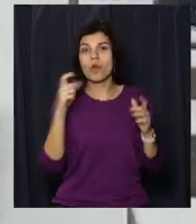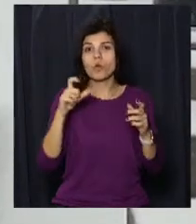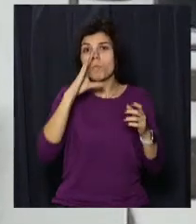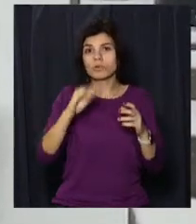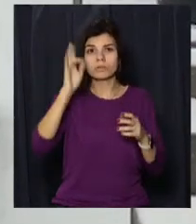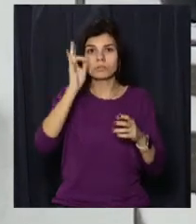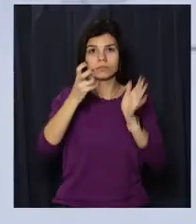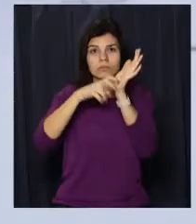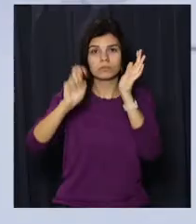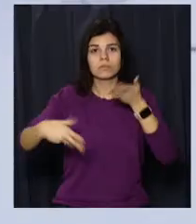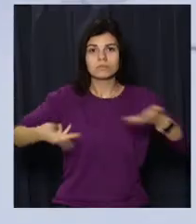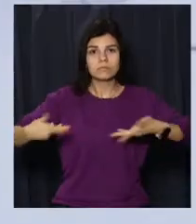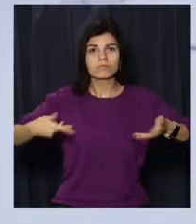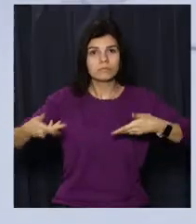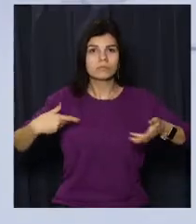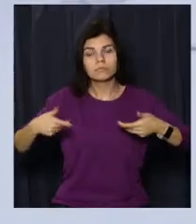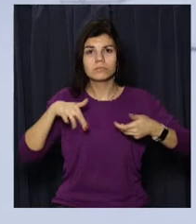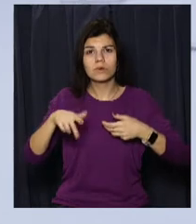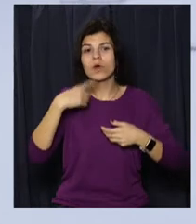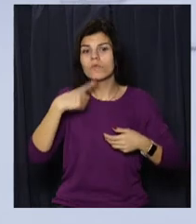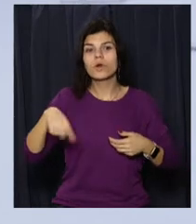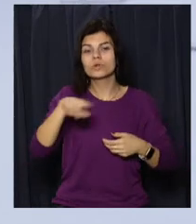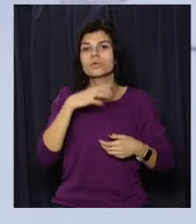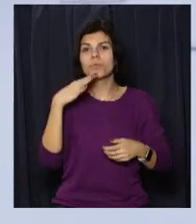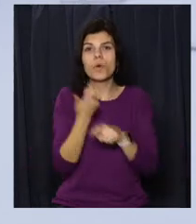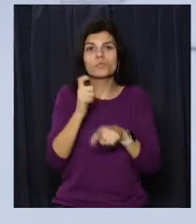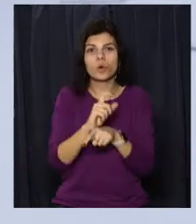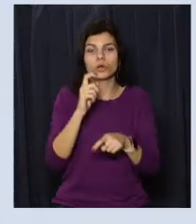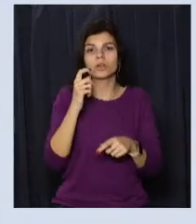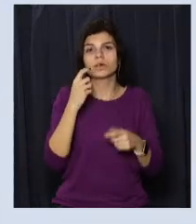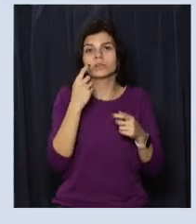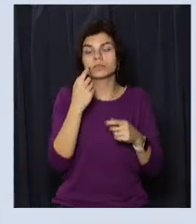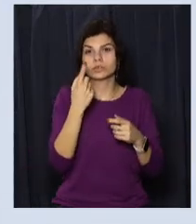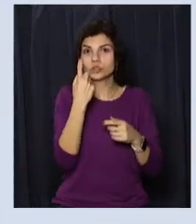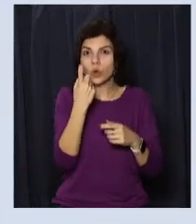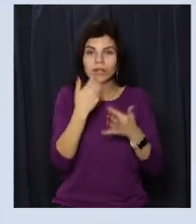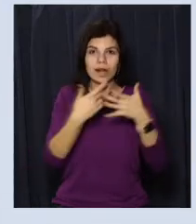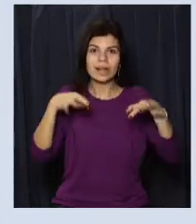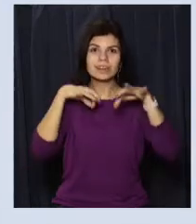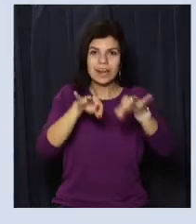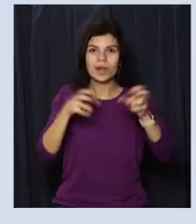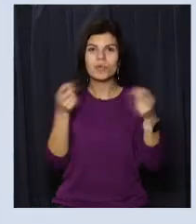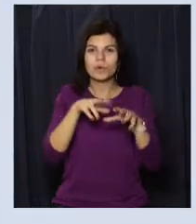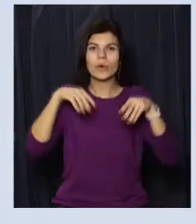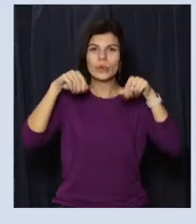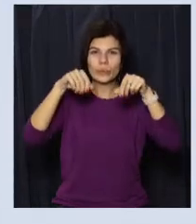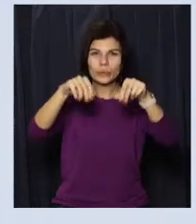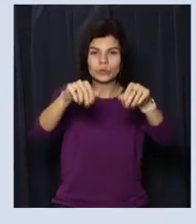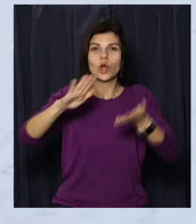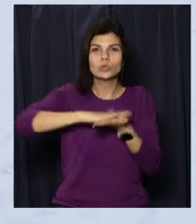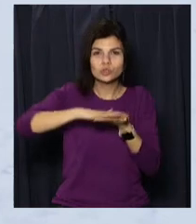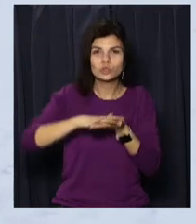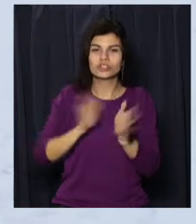маршруток і рушали пішки. У мерії кажуть, вивели на дороги більш ніж сотню одиниць техніки, дороги та тротуари посипають та